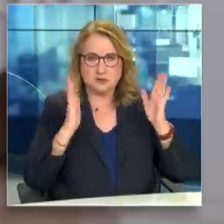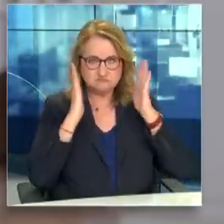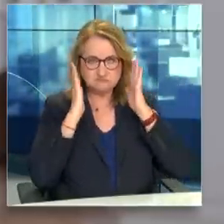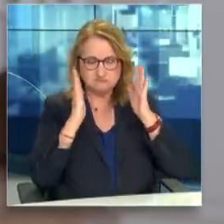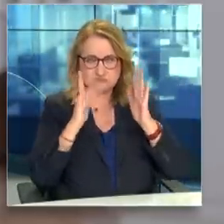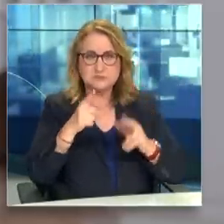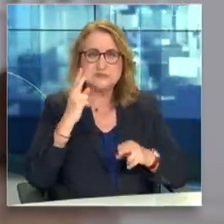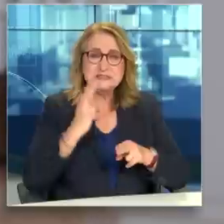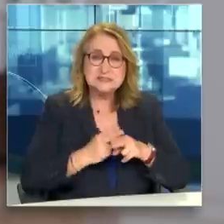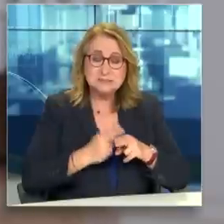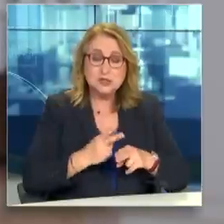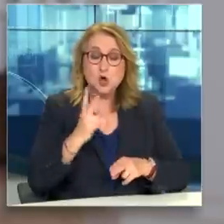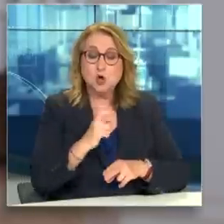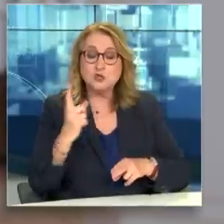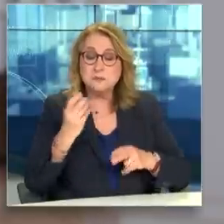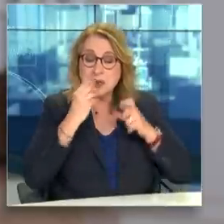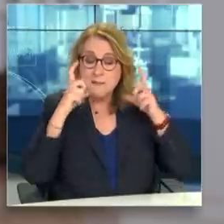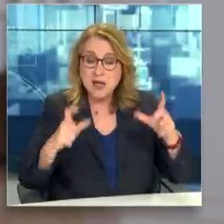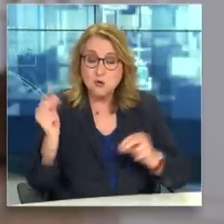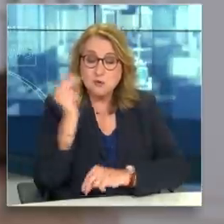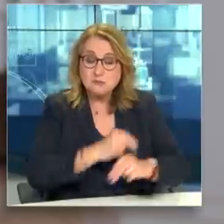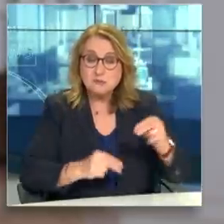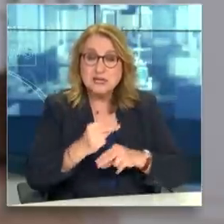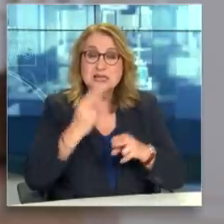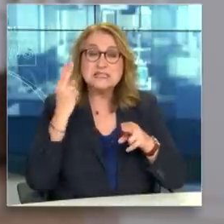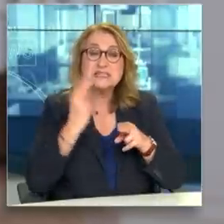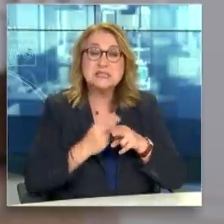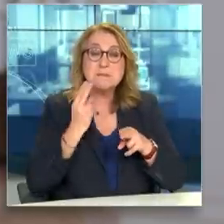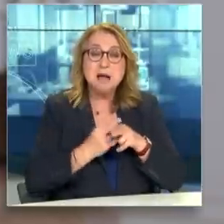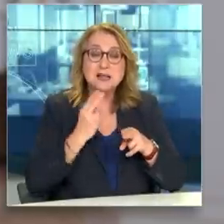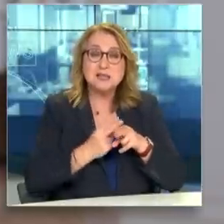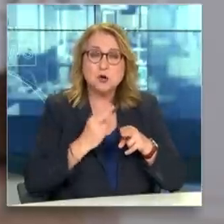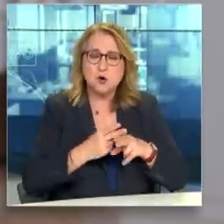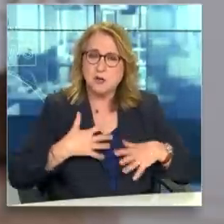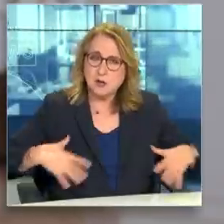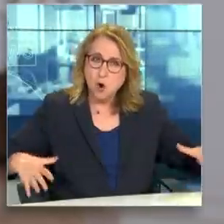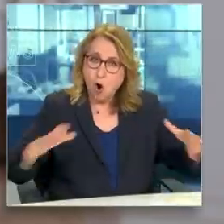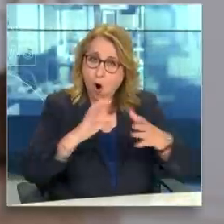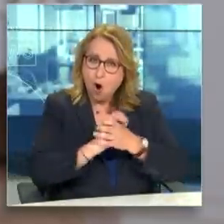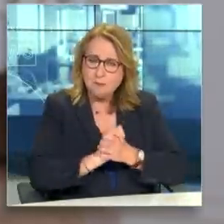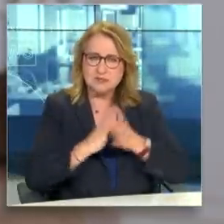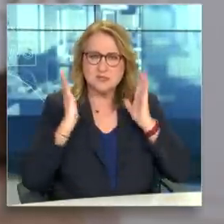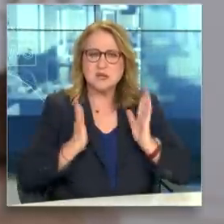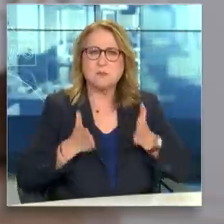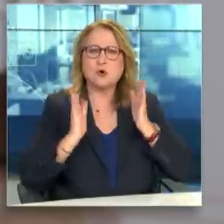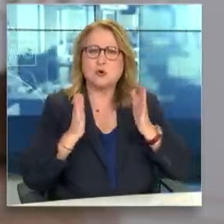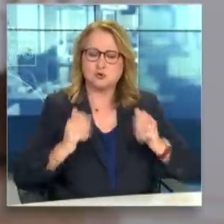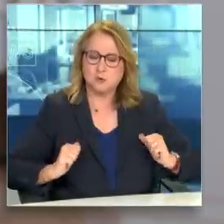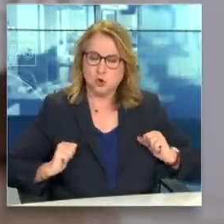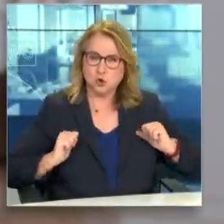21ης Μαΐου. Για να συνεχίσουμε να προχωράμε μαζί. Σταθερά, τολμηρά και μπροστά.